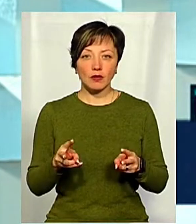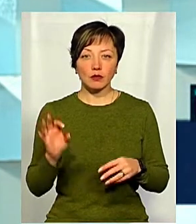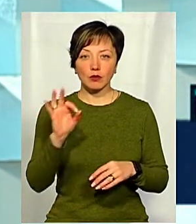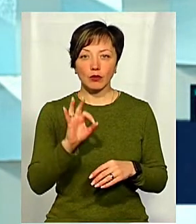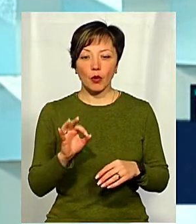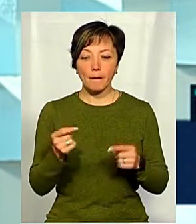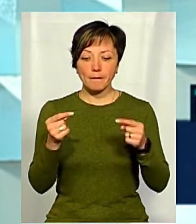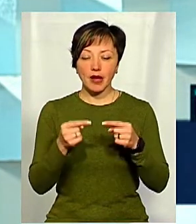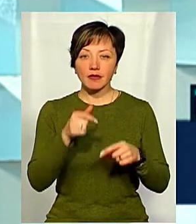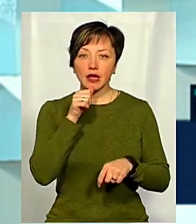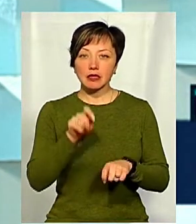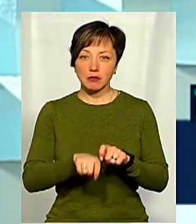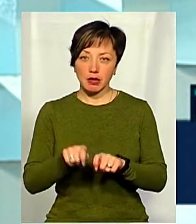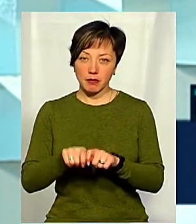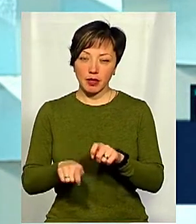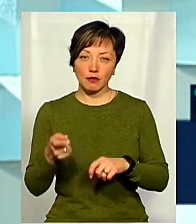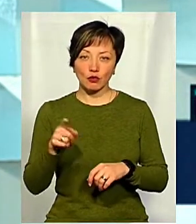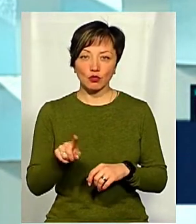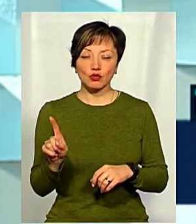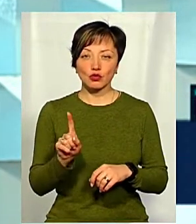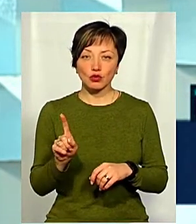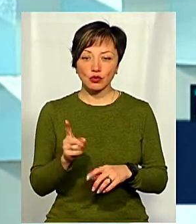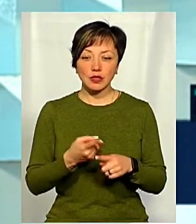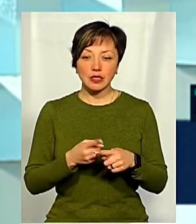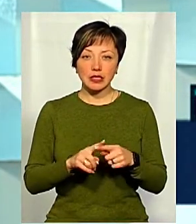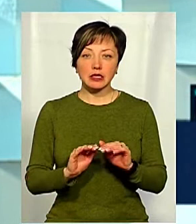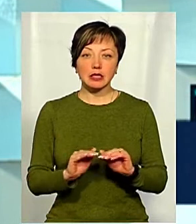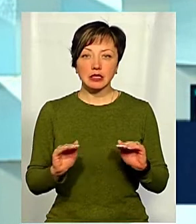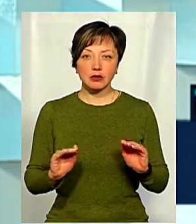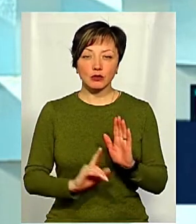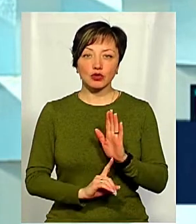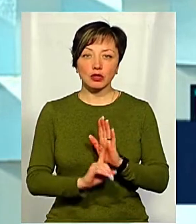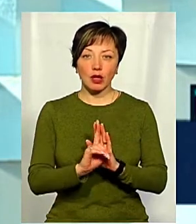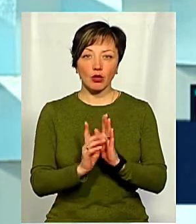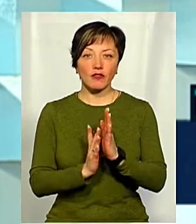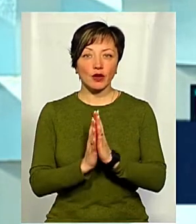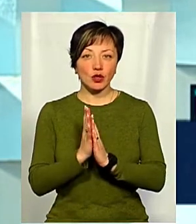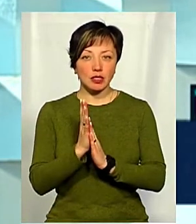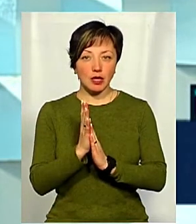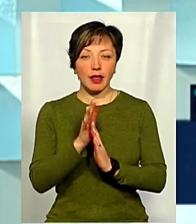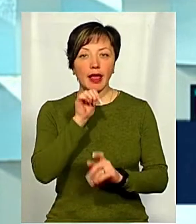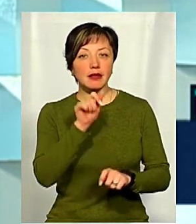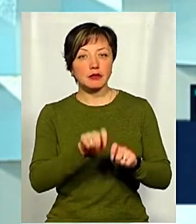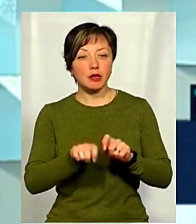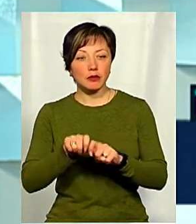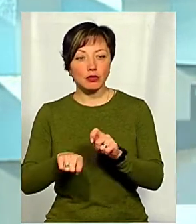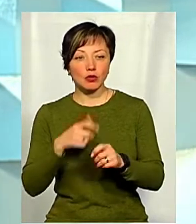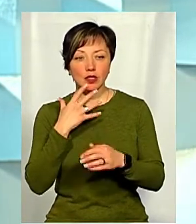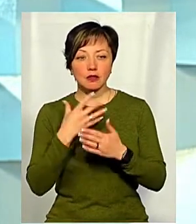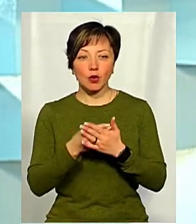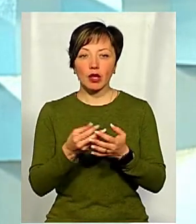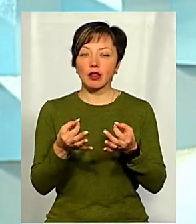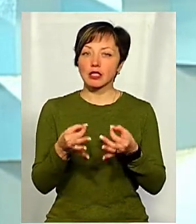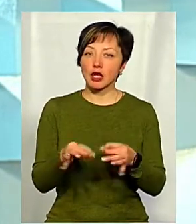стосовно певних експериментів. Тому що якраз ті діти, які починають виростати, вони експериментують своєю